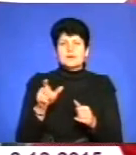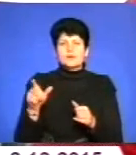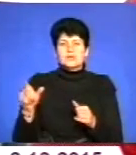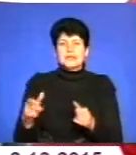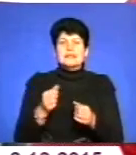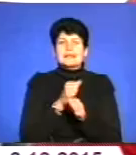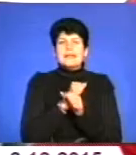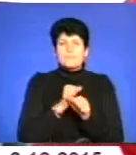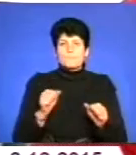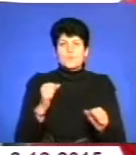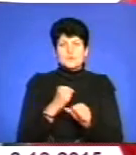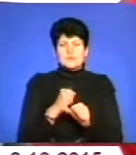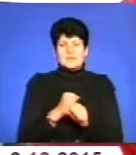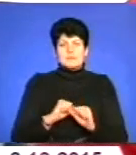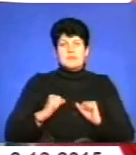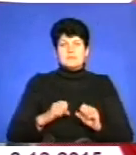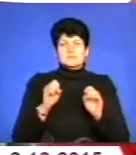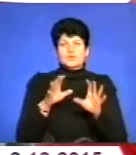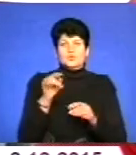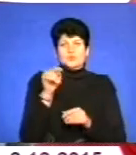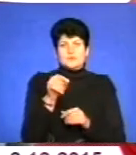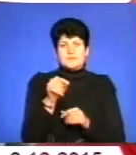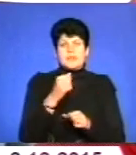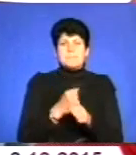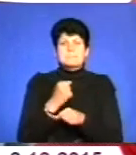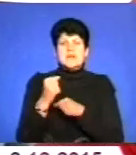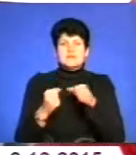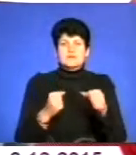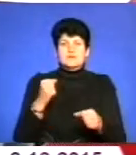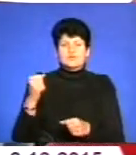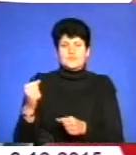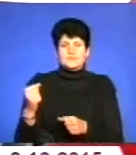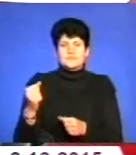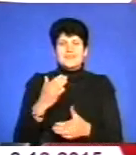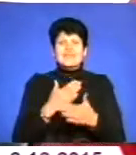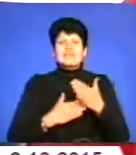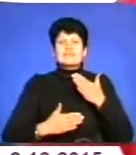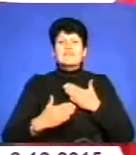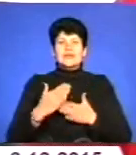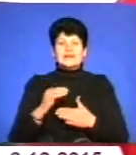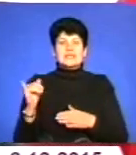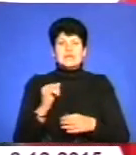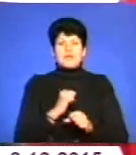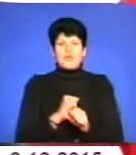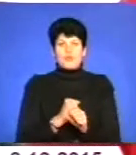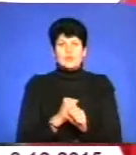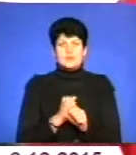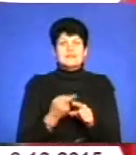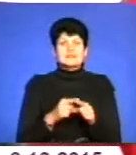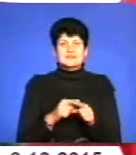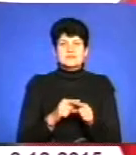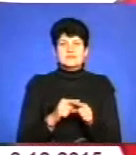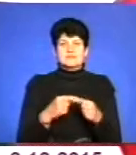може працювати, вона намагається спихнути оцю, на працевлаштування. Інвалід і робота – це